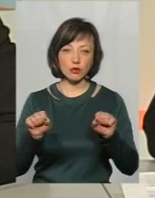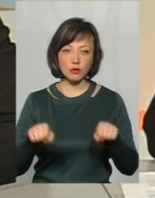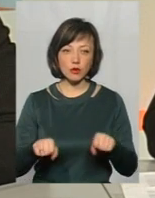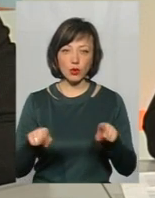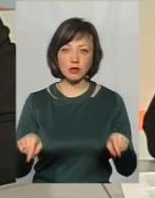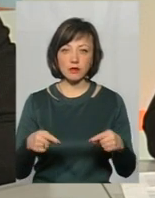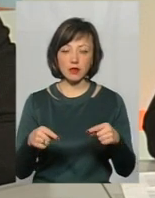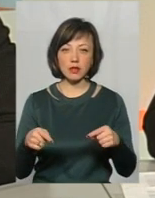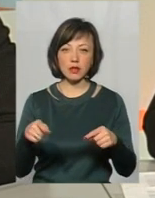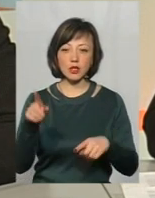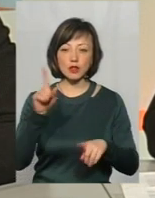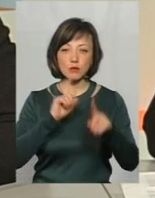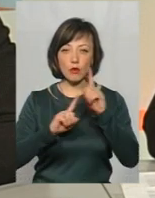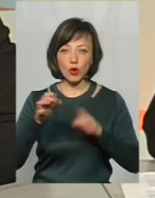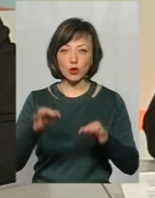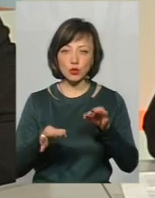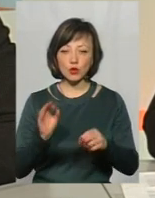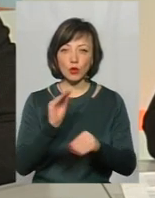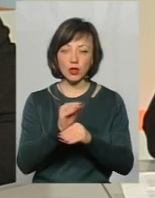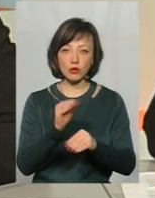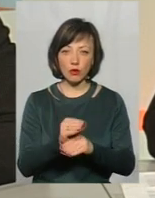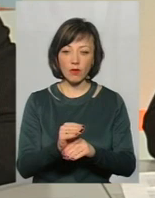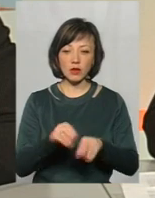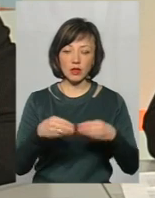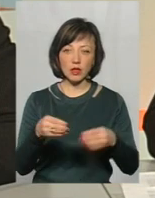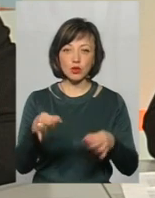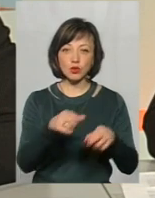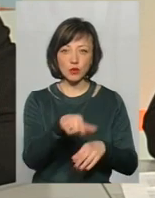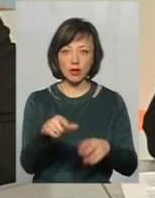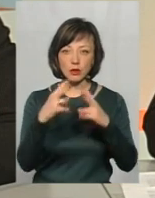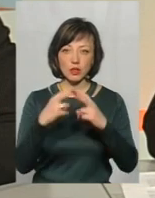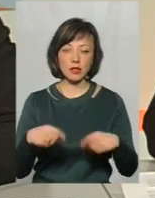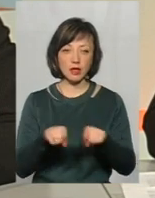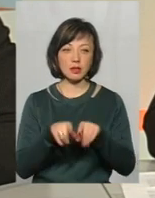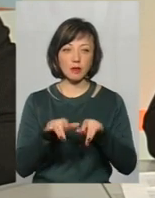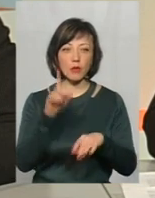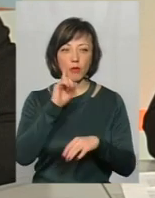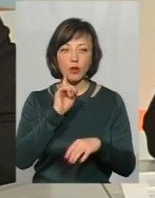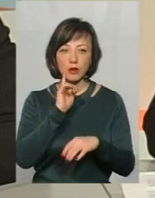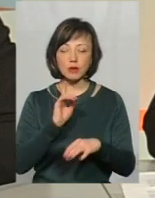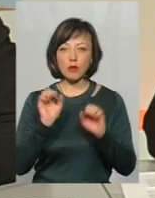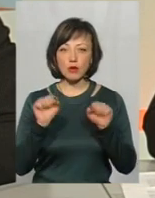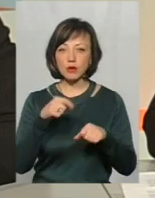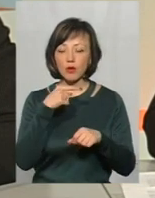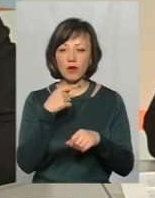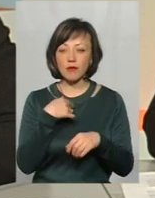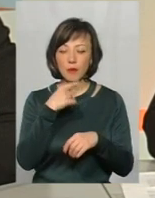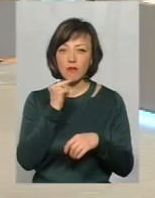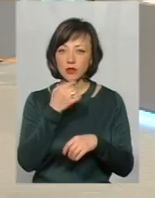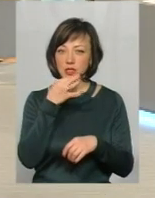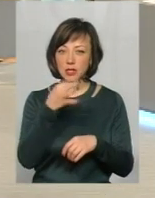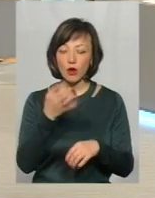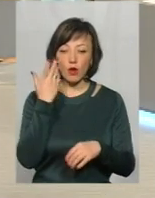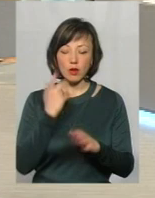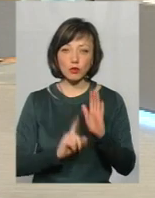організувати збори суддів, визначити додатково суддів, які будуть розглядати такі справи. Поки що ми не можемо говорити про статистику, коли